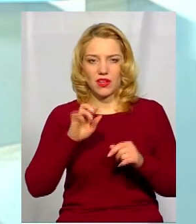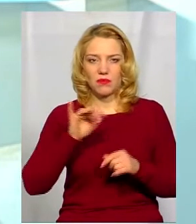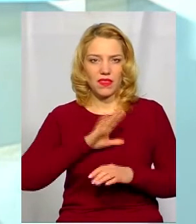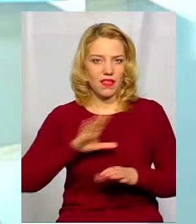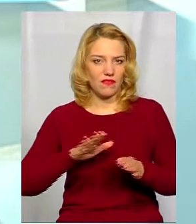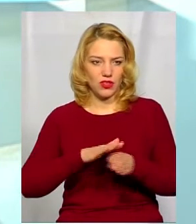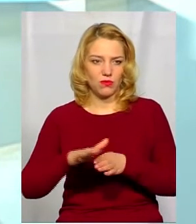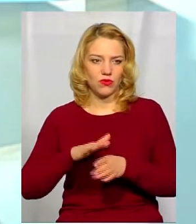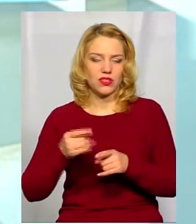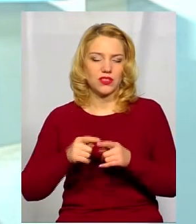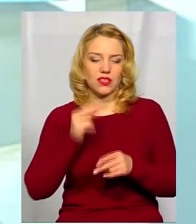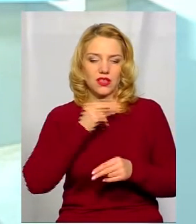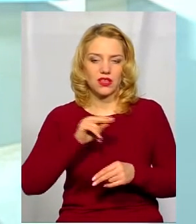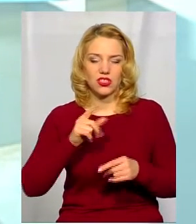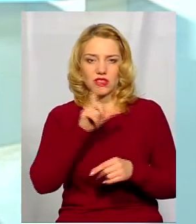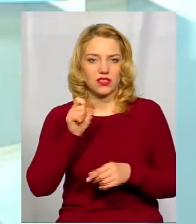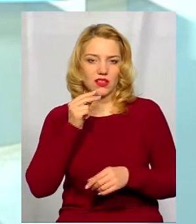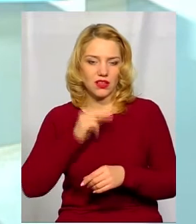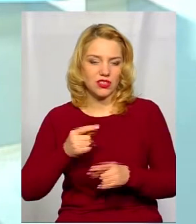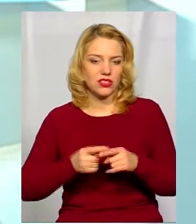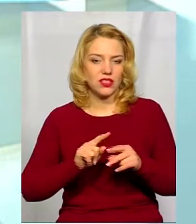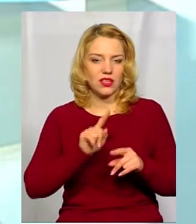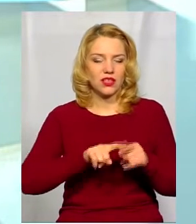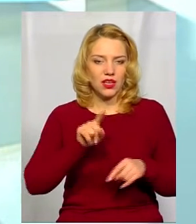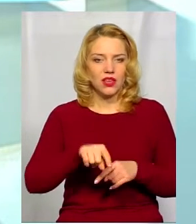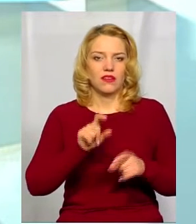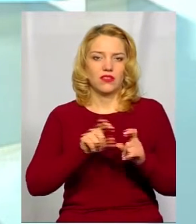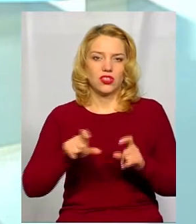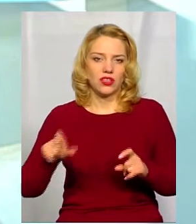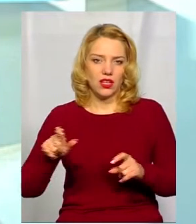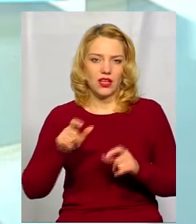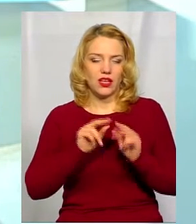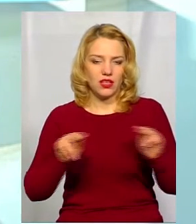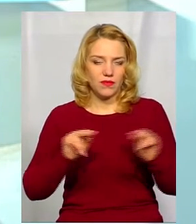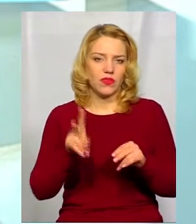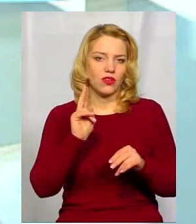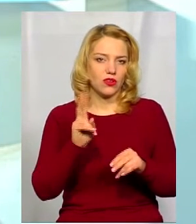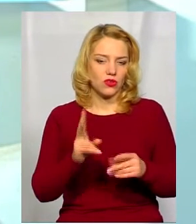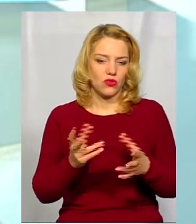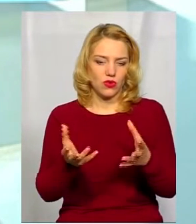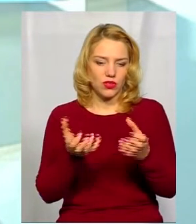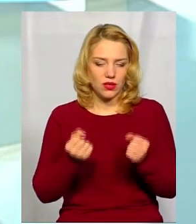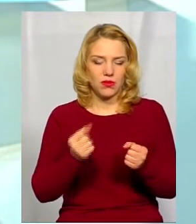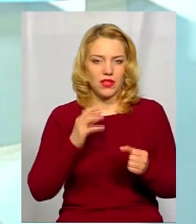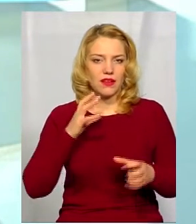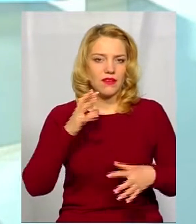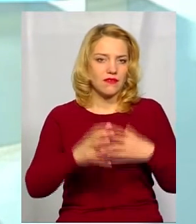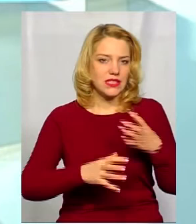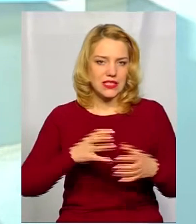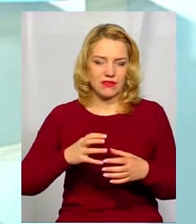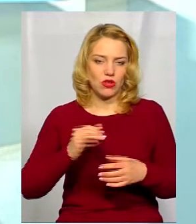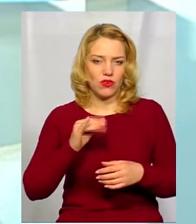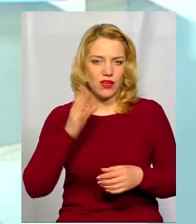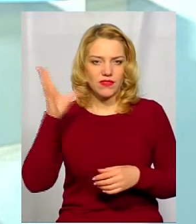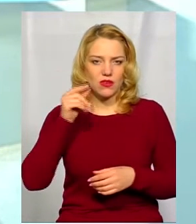краще із кращих. Це ті вчителі, які отримали всеукраїнське і світове визнання, як фахівці